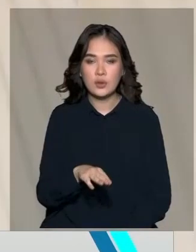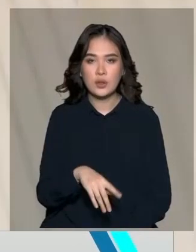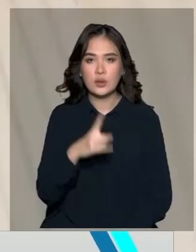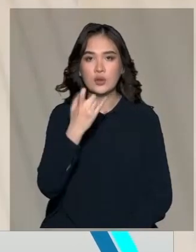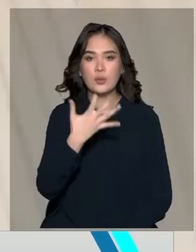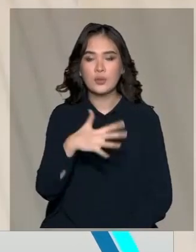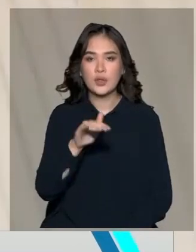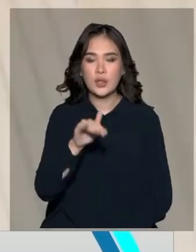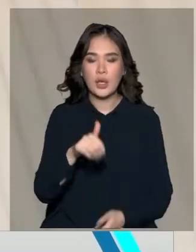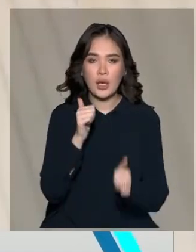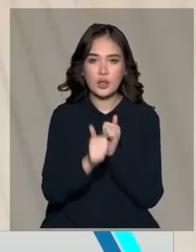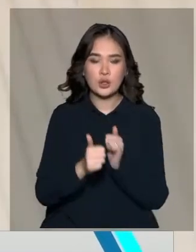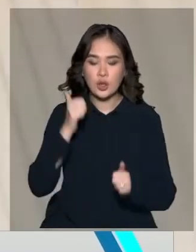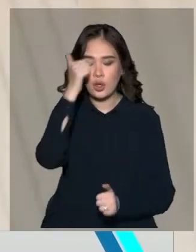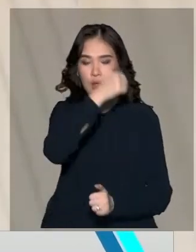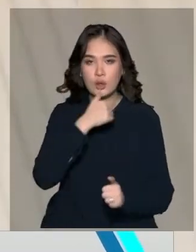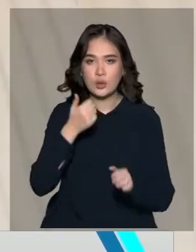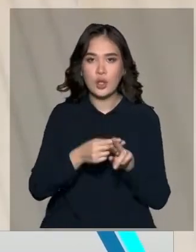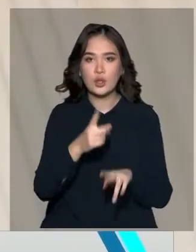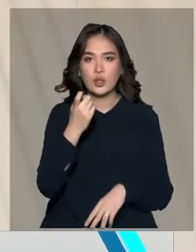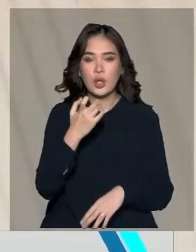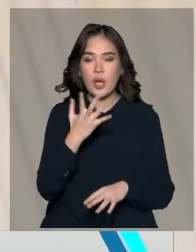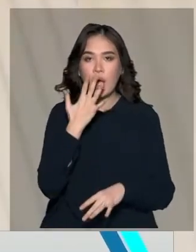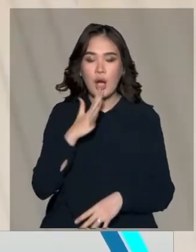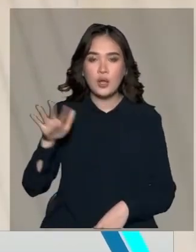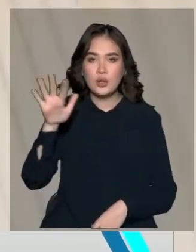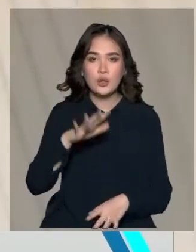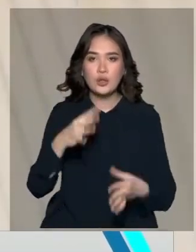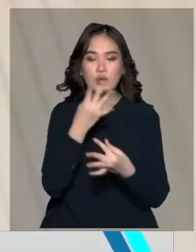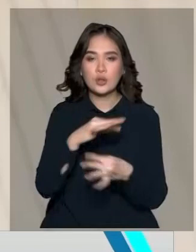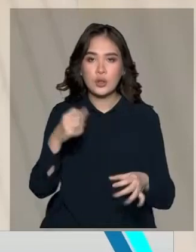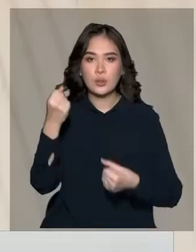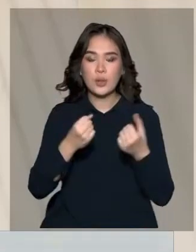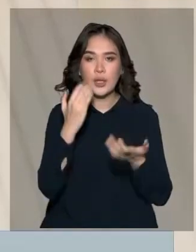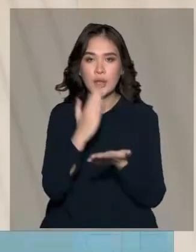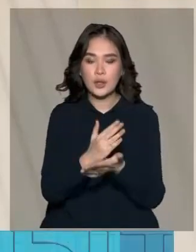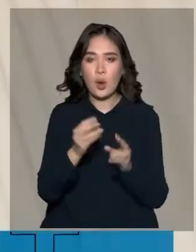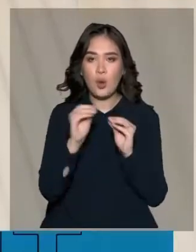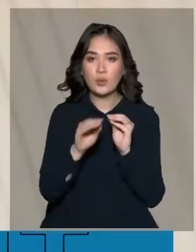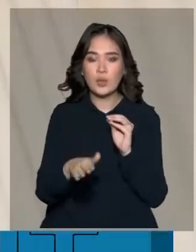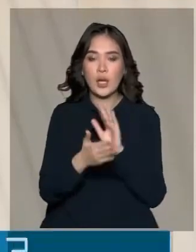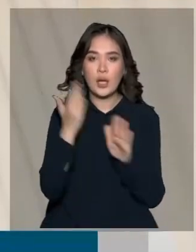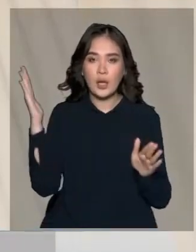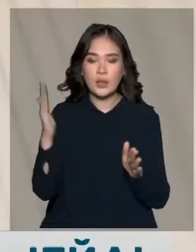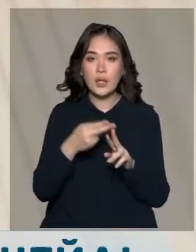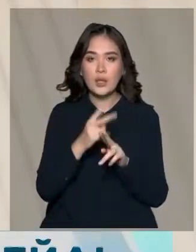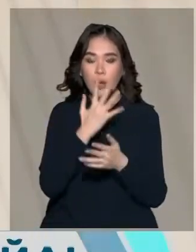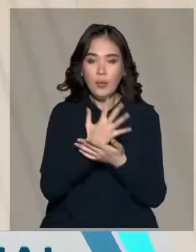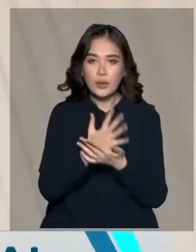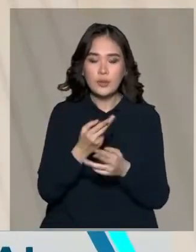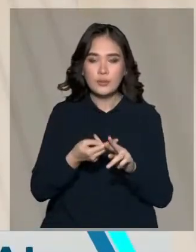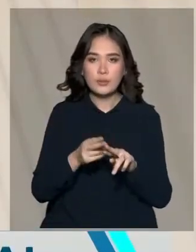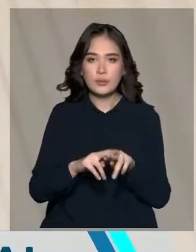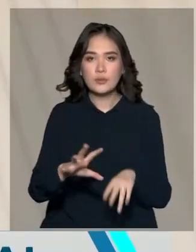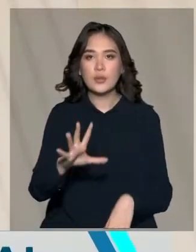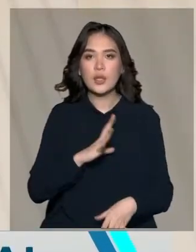Жыл сайынға айырбастау көтасынан 150 мүмін шетелдік рұқсат көәлігі бар. 10 мүмінден астам компанияла қалқаралық тасымалдаға рұқсат берілді.